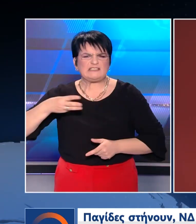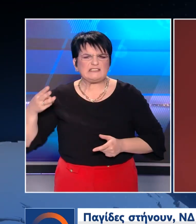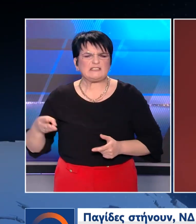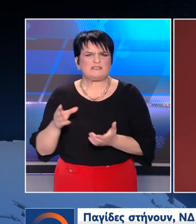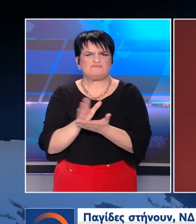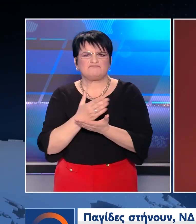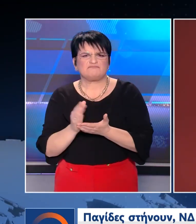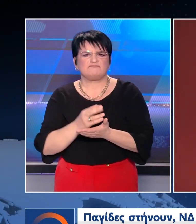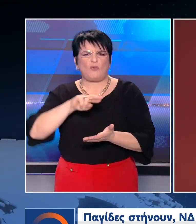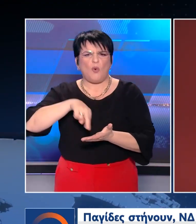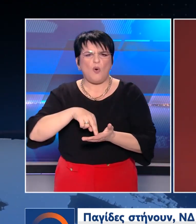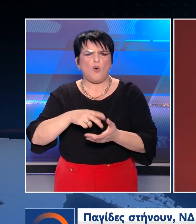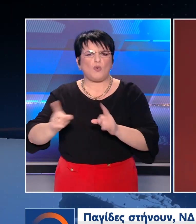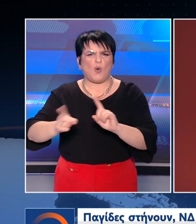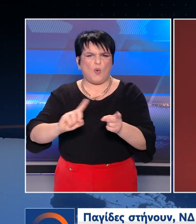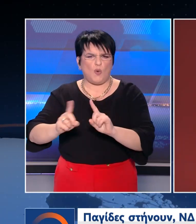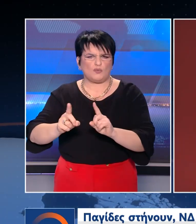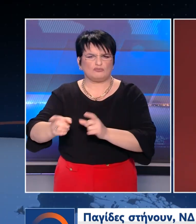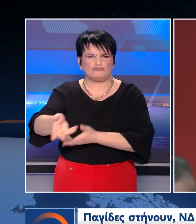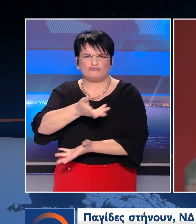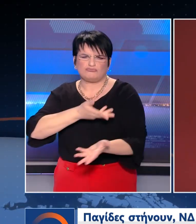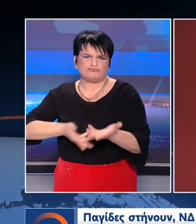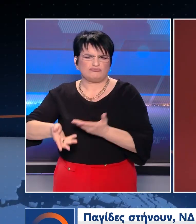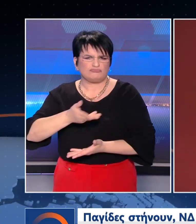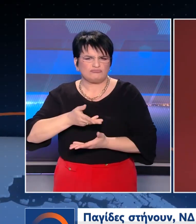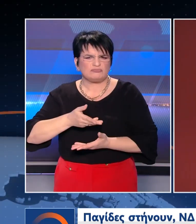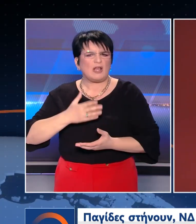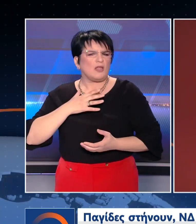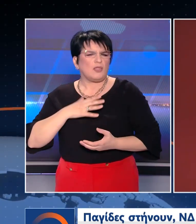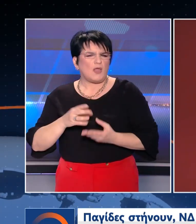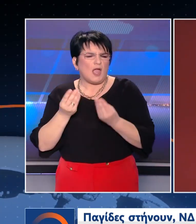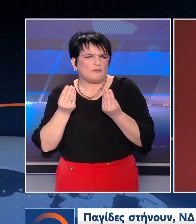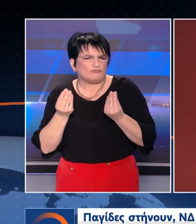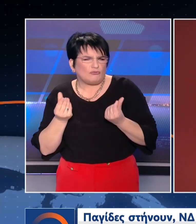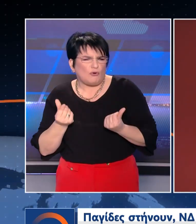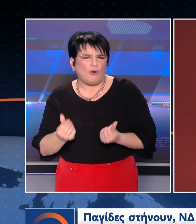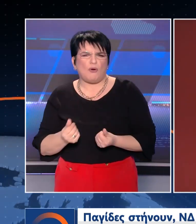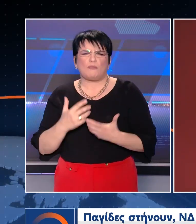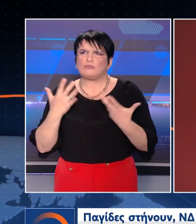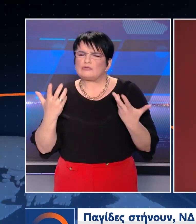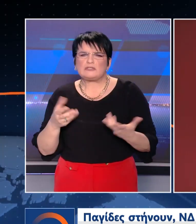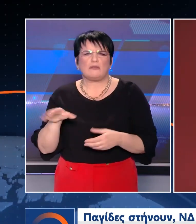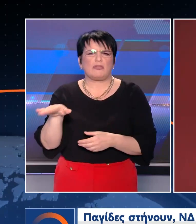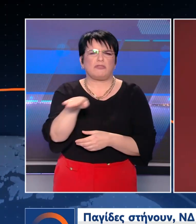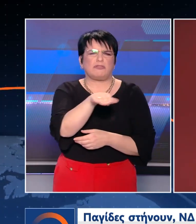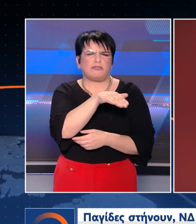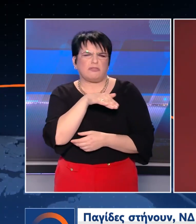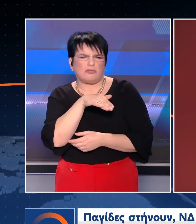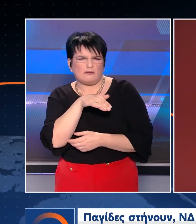μοιρασμένους μεταξύ τους ρόλους. Προσπαθούν να διαμορφώσουν συνθήκες